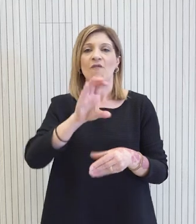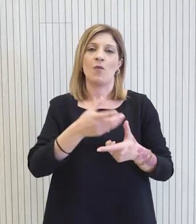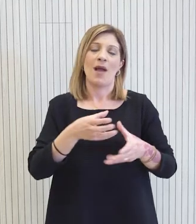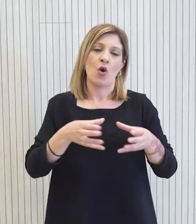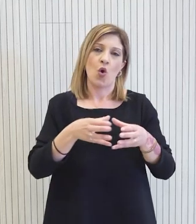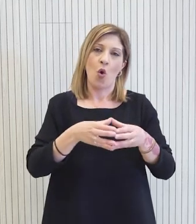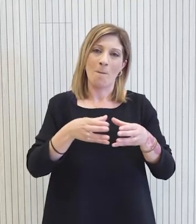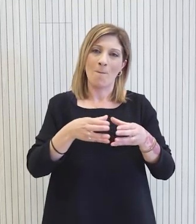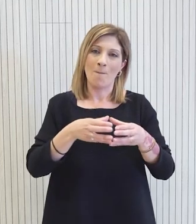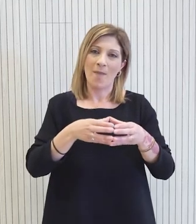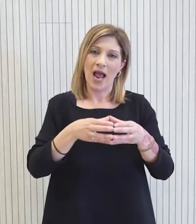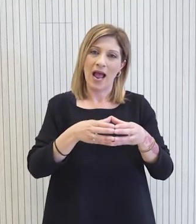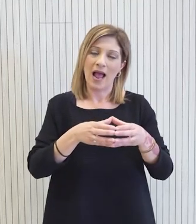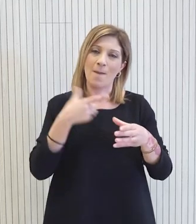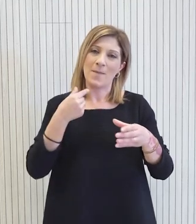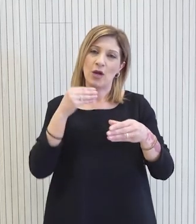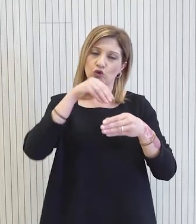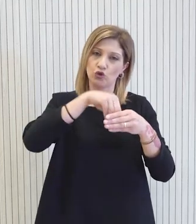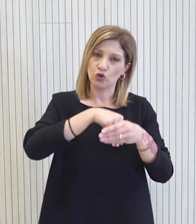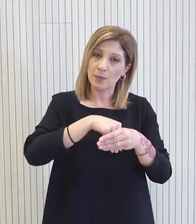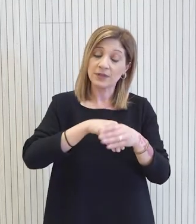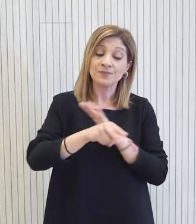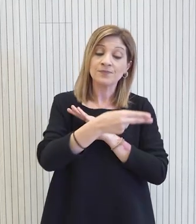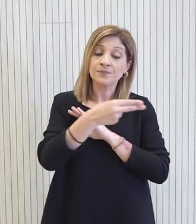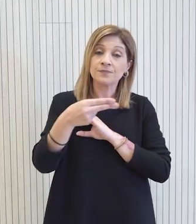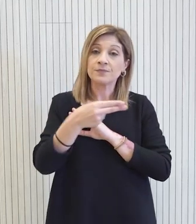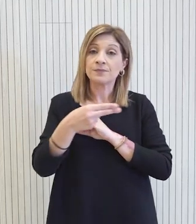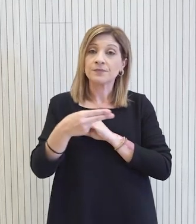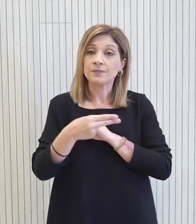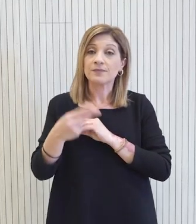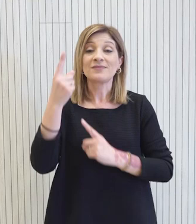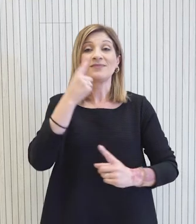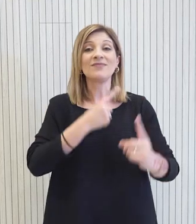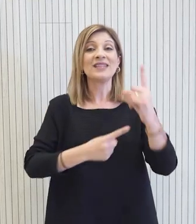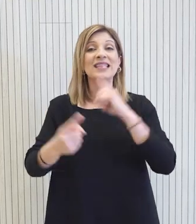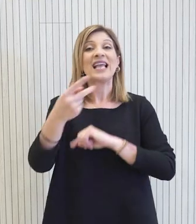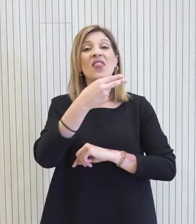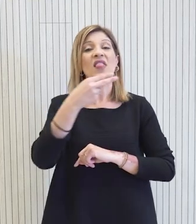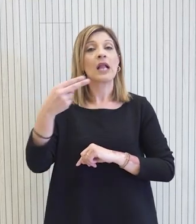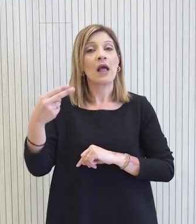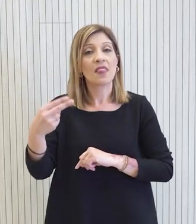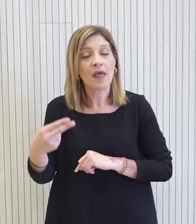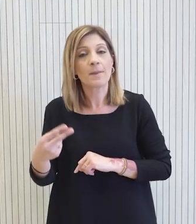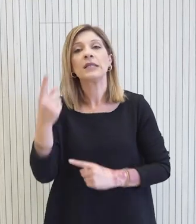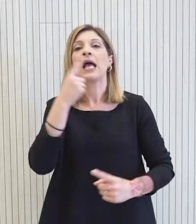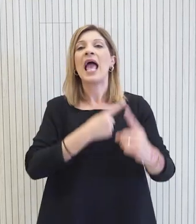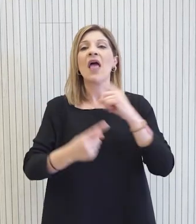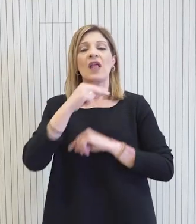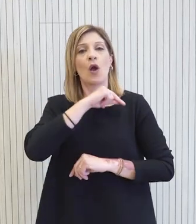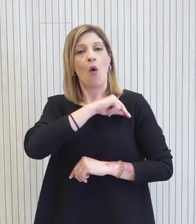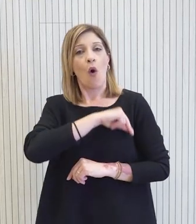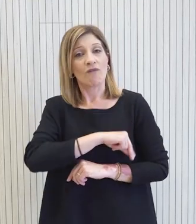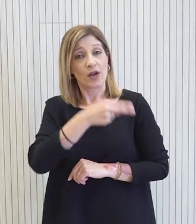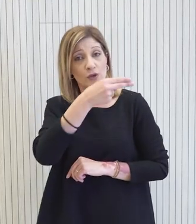Κόμματος και να σας διαβεβαιώσω ότι σε ζητήματα τα οποία αφούνται τις εθνικών ζητημάτων τις εθνικών ωφελών